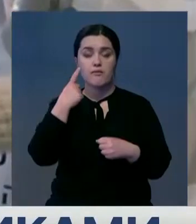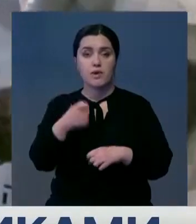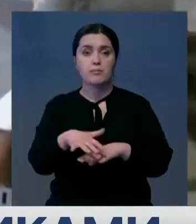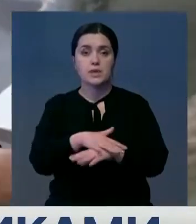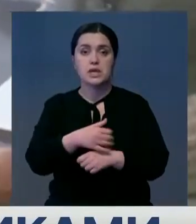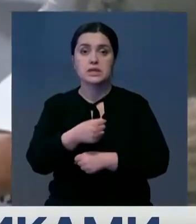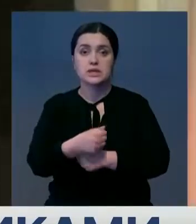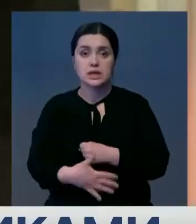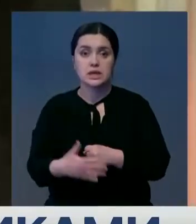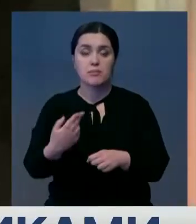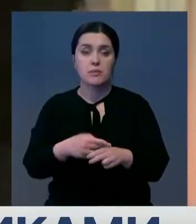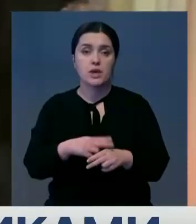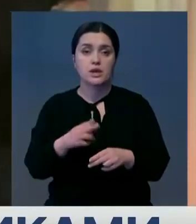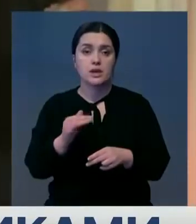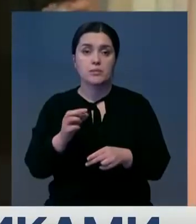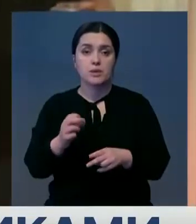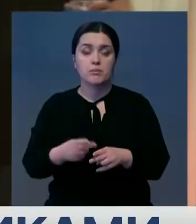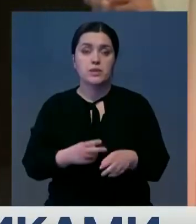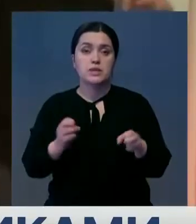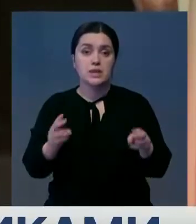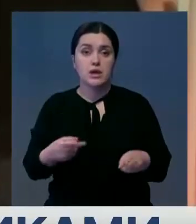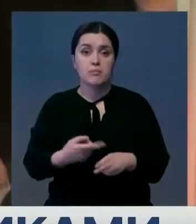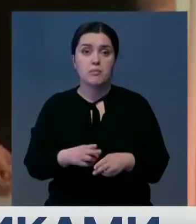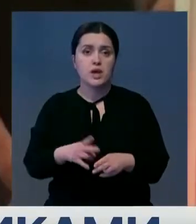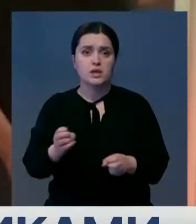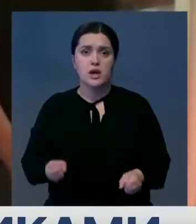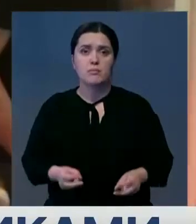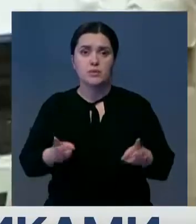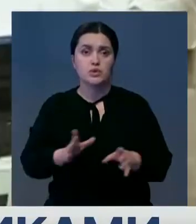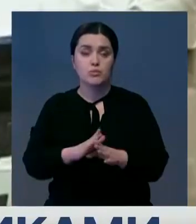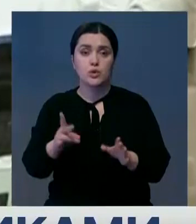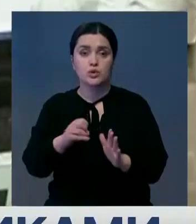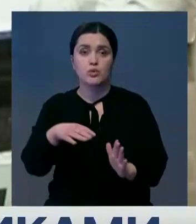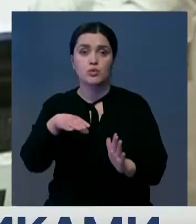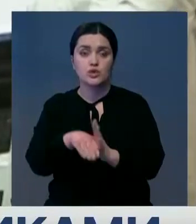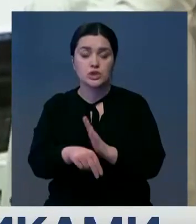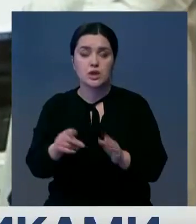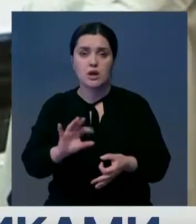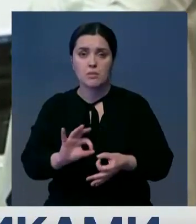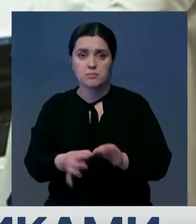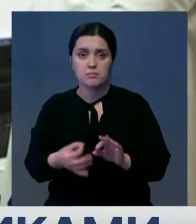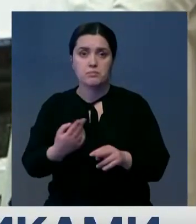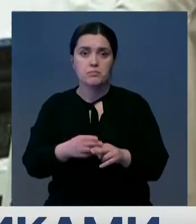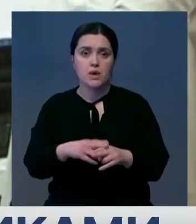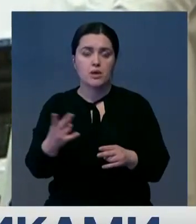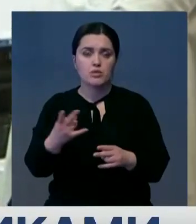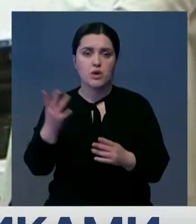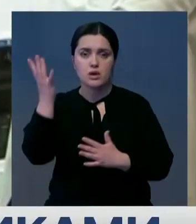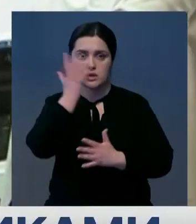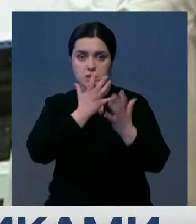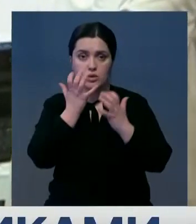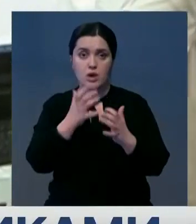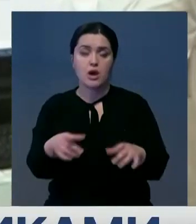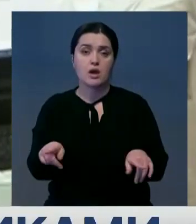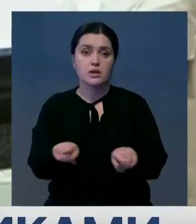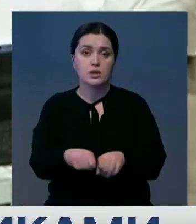кибербезопасности. С точки зрения закона это вроде как и не преступление, но учитывая обстоятельства, государство отнеслось к этому более чем серьезно. Одну из